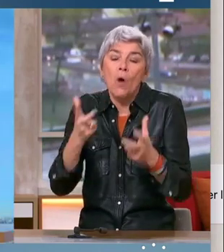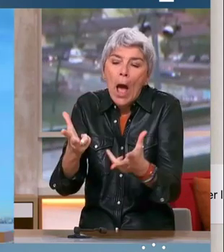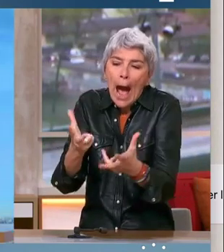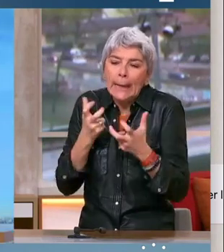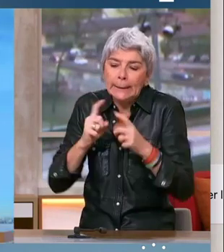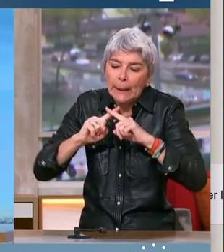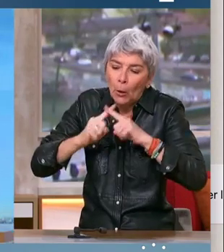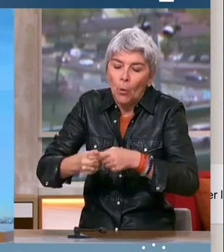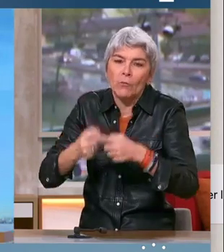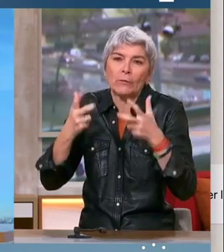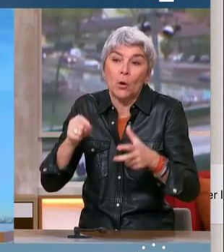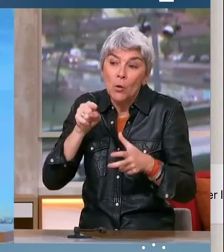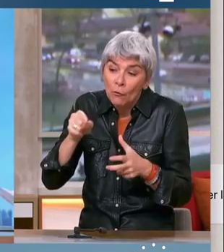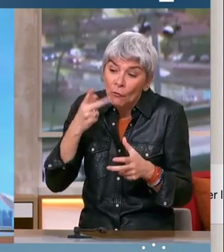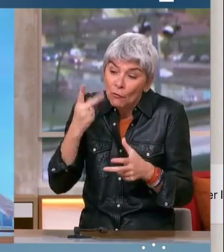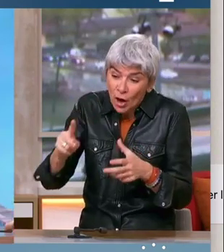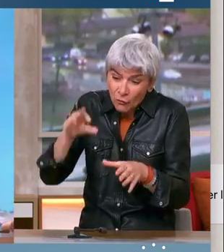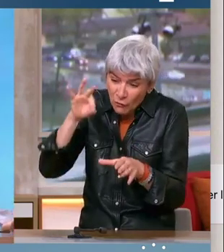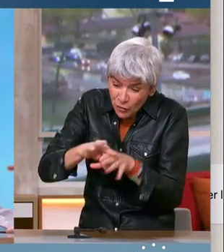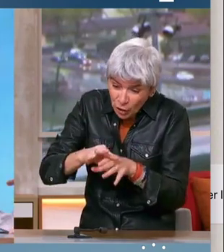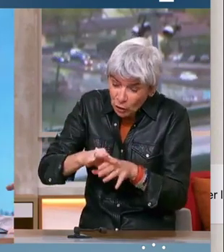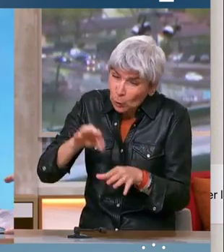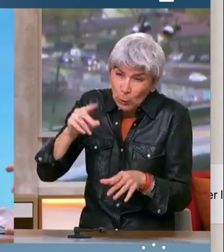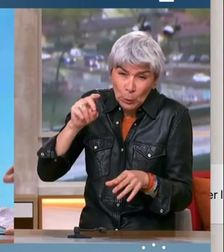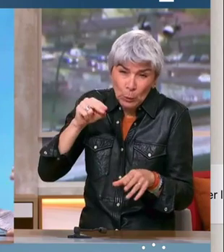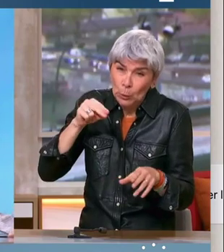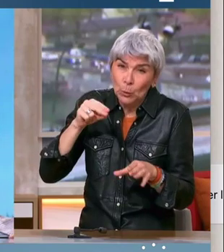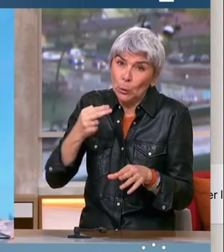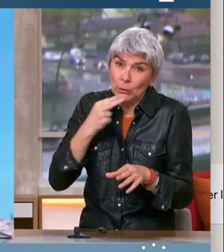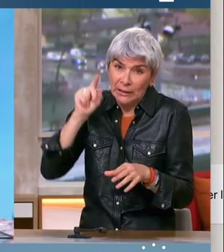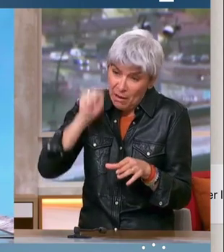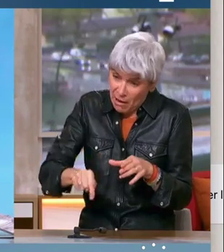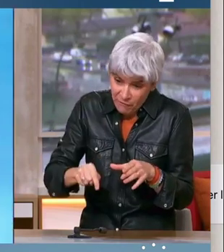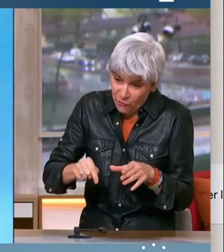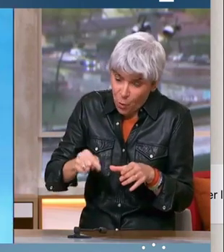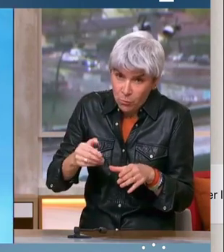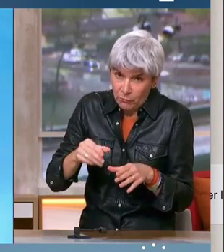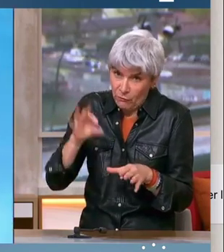convaincre. Leur vote est tellement utile. Eh bien, vous l'avez fait ce matin. Merci beaucoup.